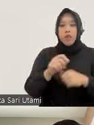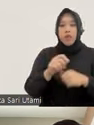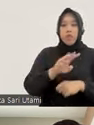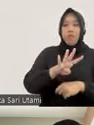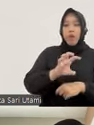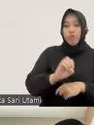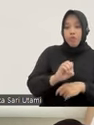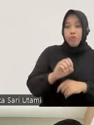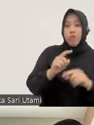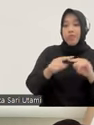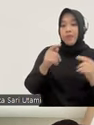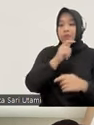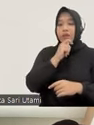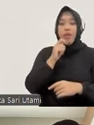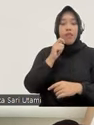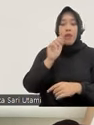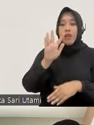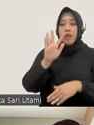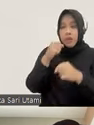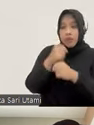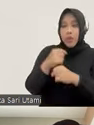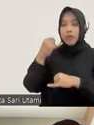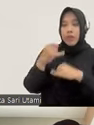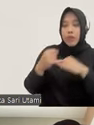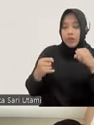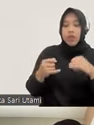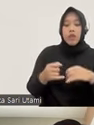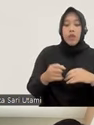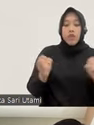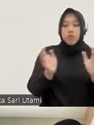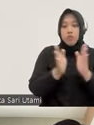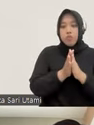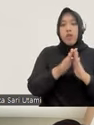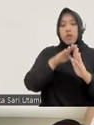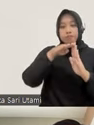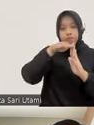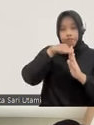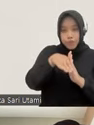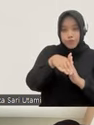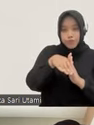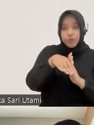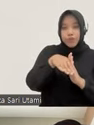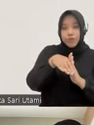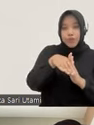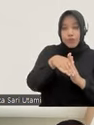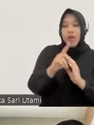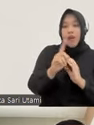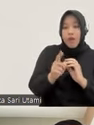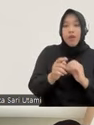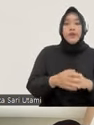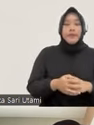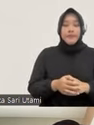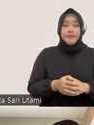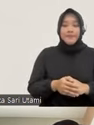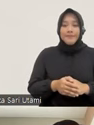5 tahun terakhir, itu angkanya cenderung turut. Bahkan kalau bisa dikatakan,